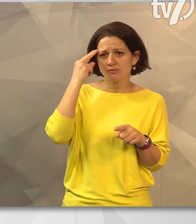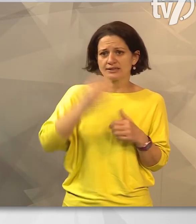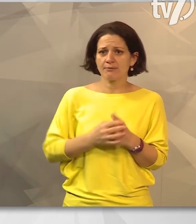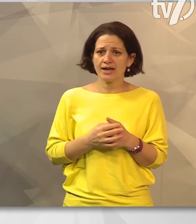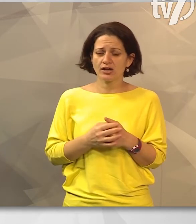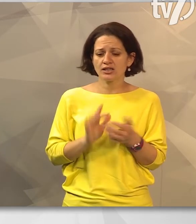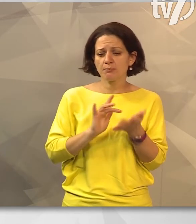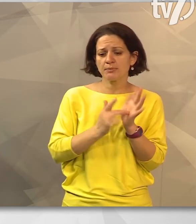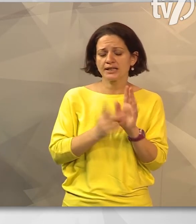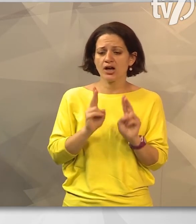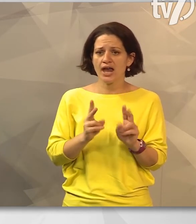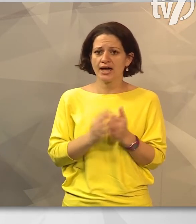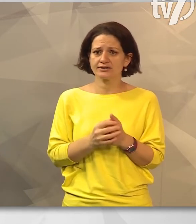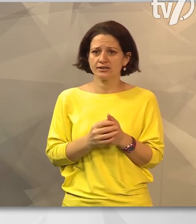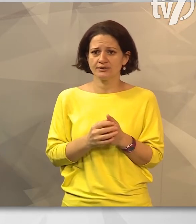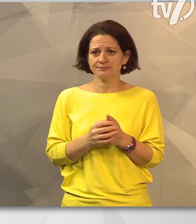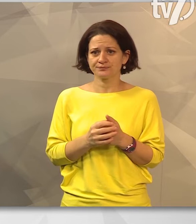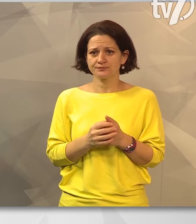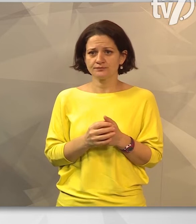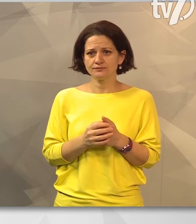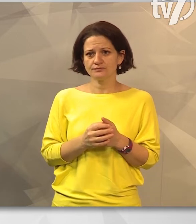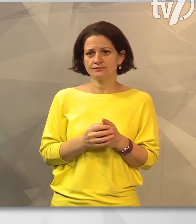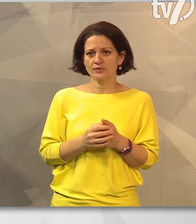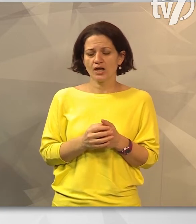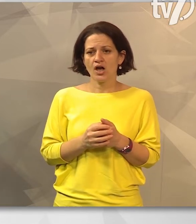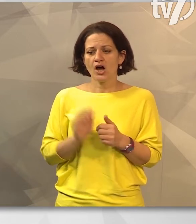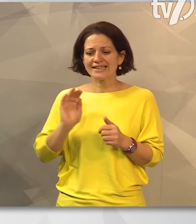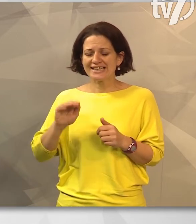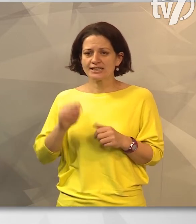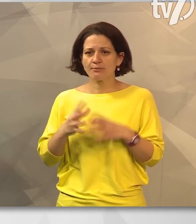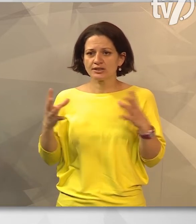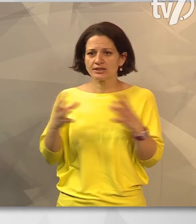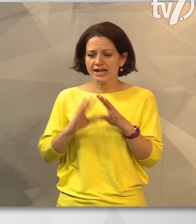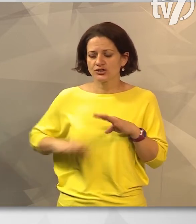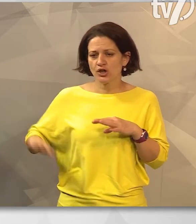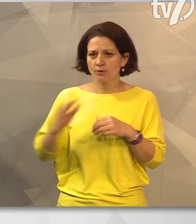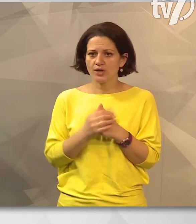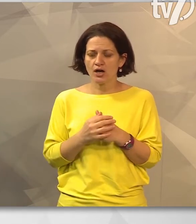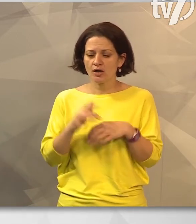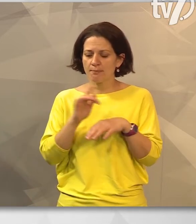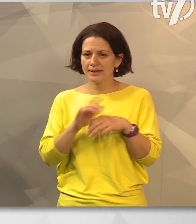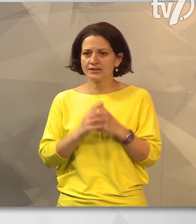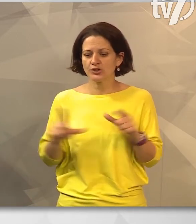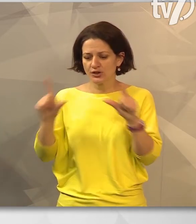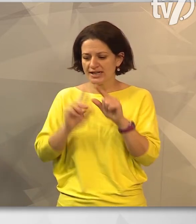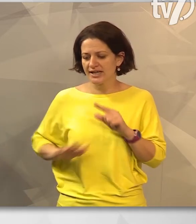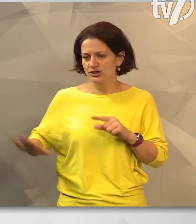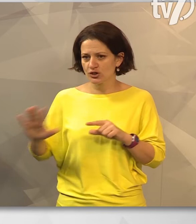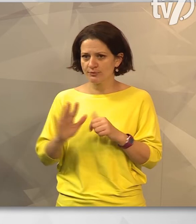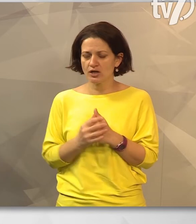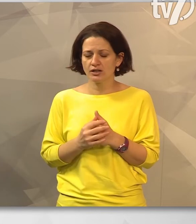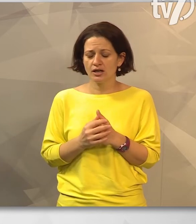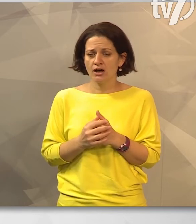meg, aki példa lehet a kézilabdástársadalom számára, példa lehet a tanártársadalom számára.